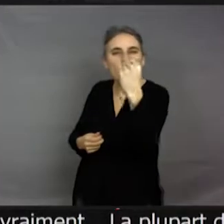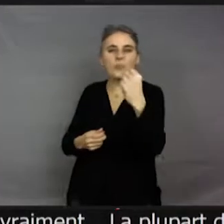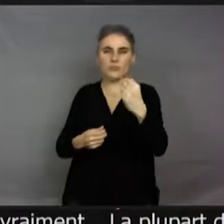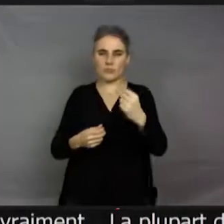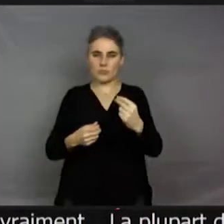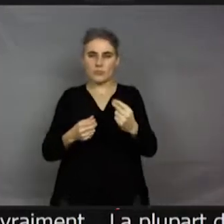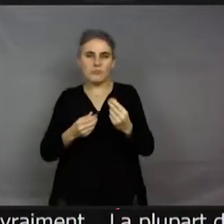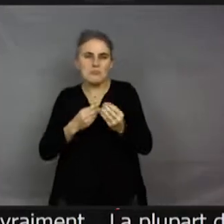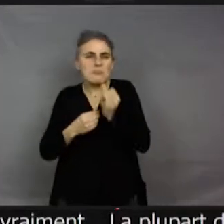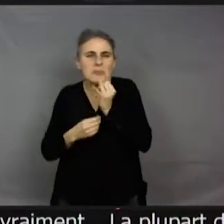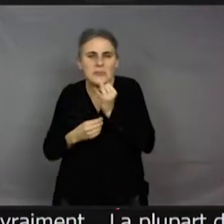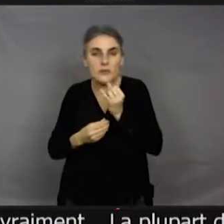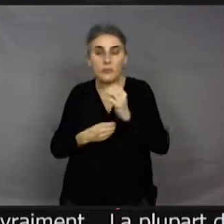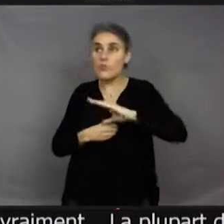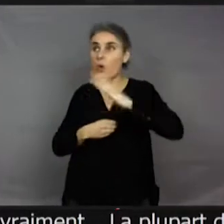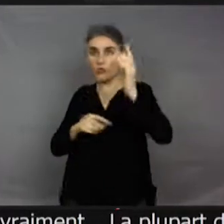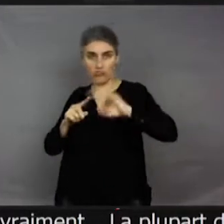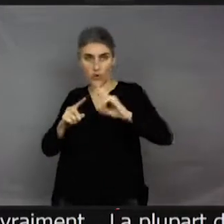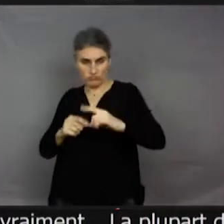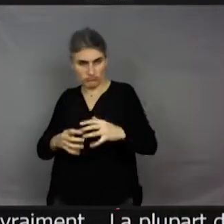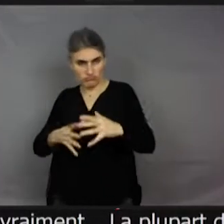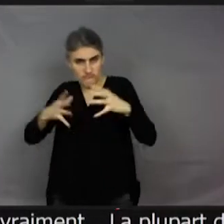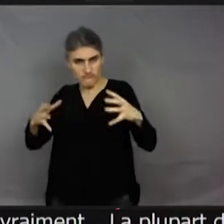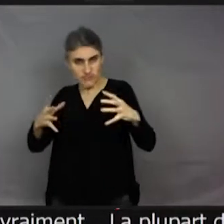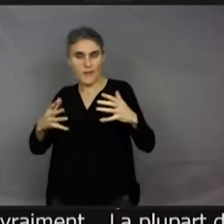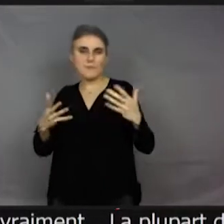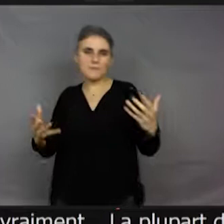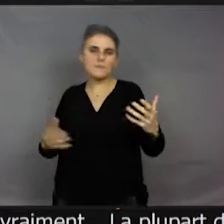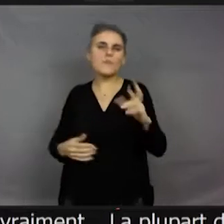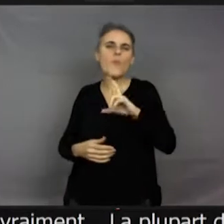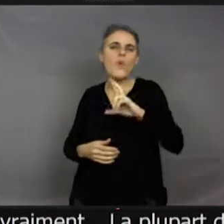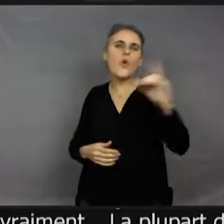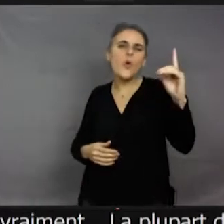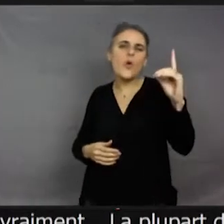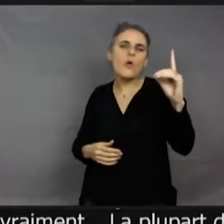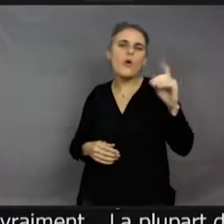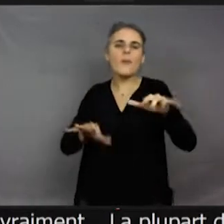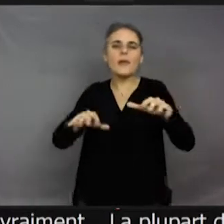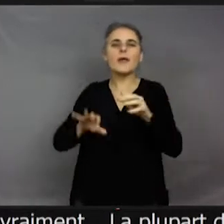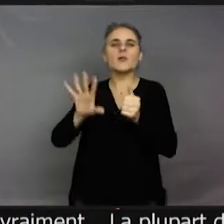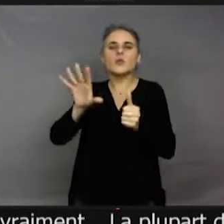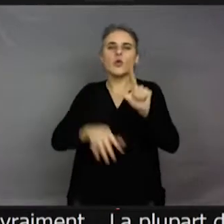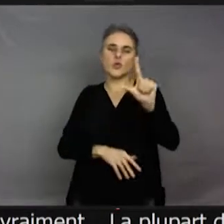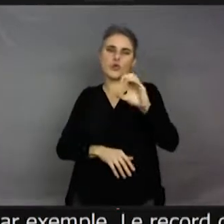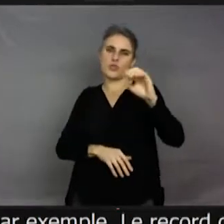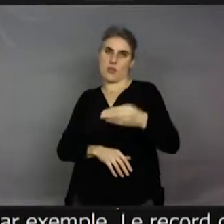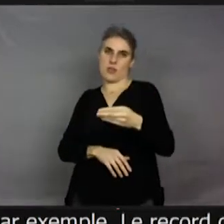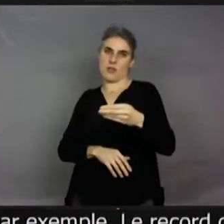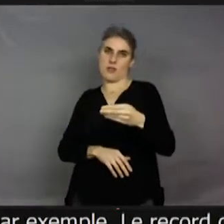des insectes qui sont très grands ou qui sont de la taille de musaraignes. Le record du monde, ce sera aux alentours de 62 centimètres. C'est un